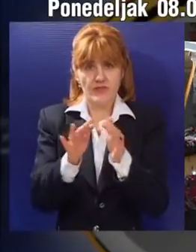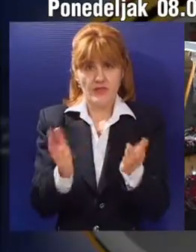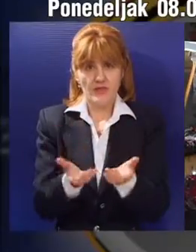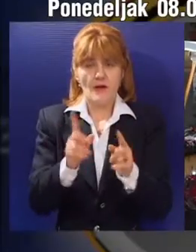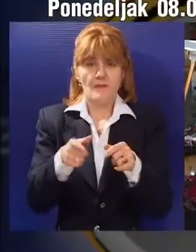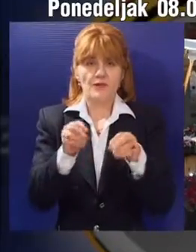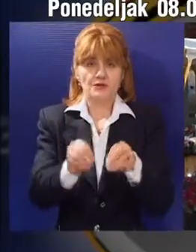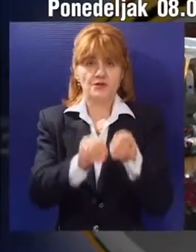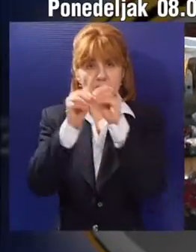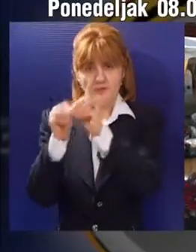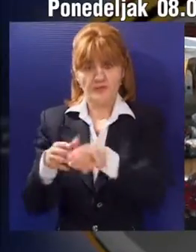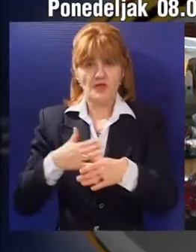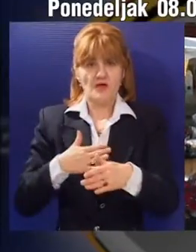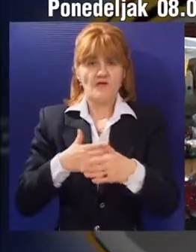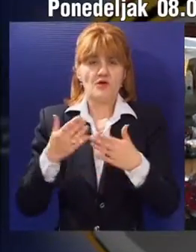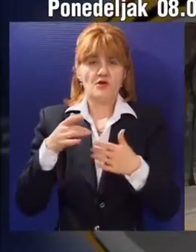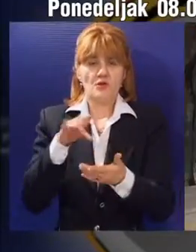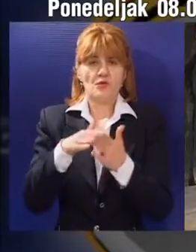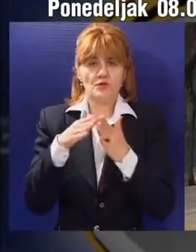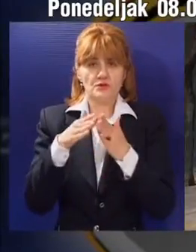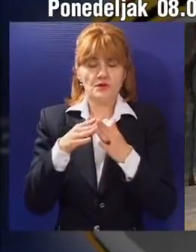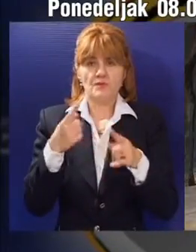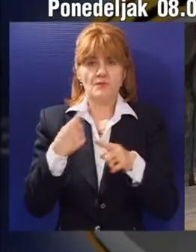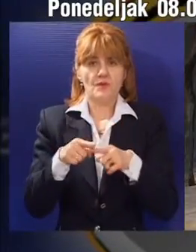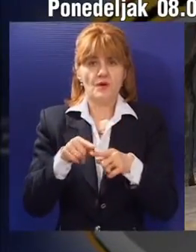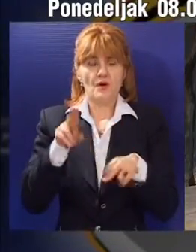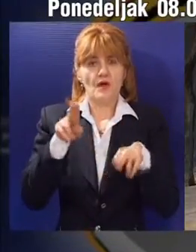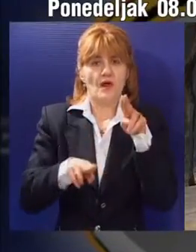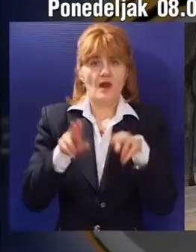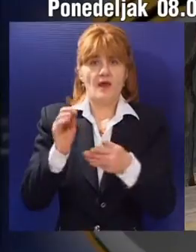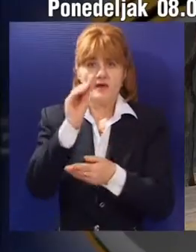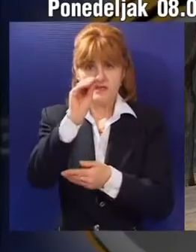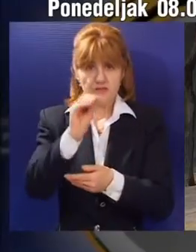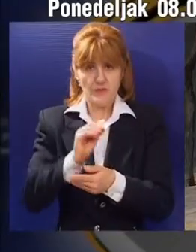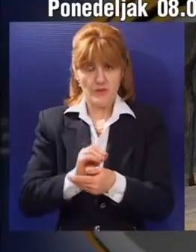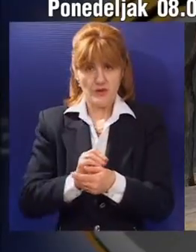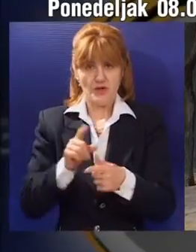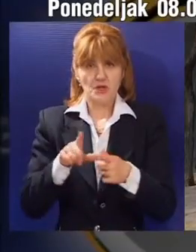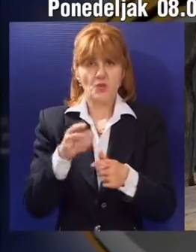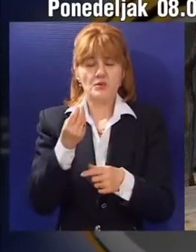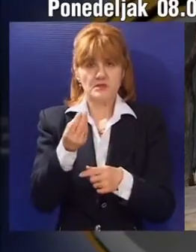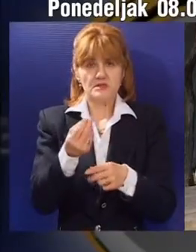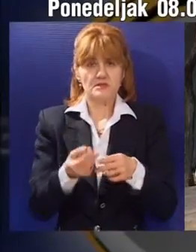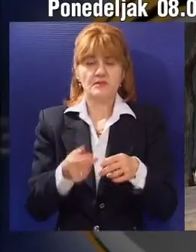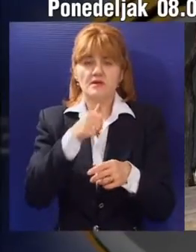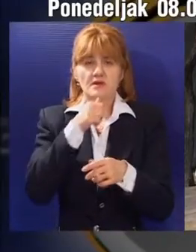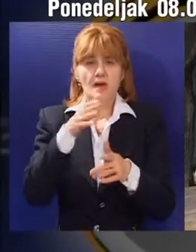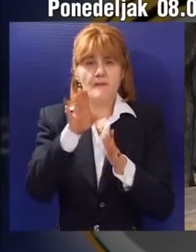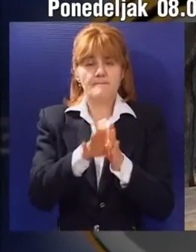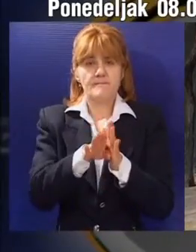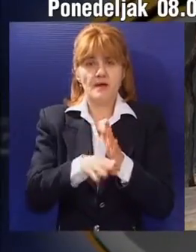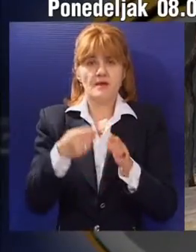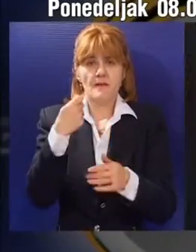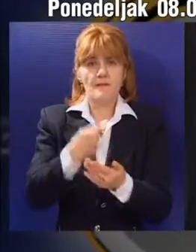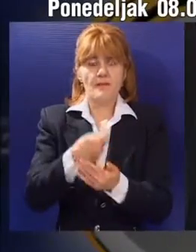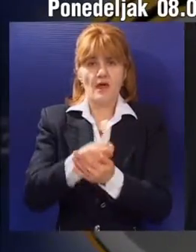kasnije mogu da rasade na svojim terasama ili u baštama. Prema nekim statističkim podacima u Srbiji su žene često manje placene